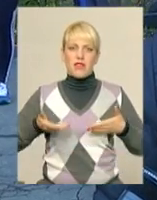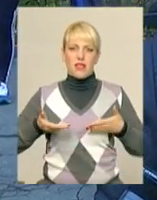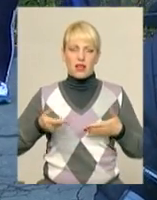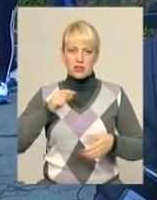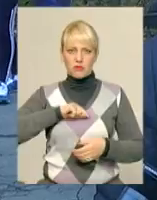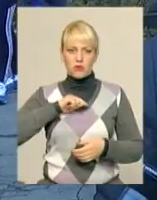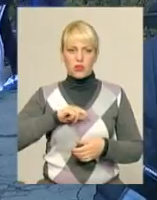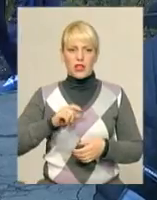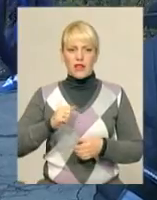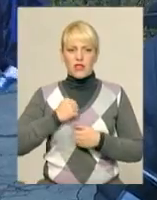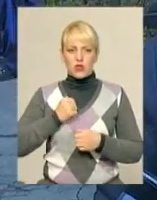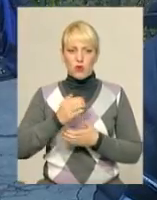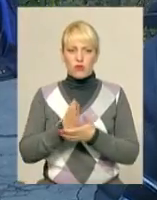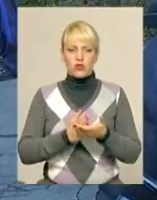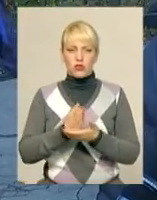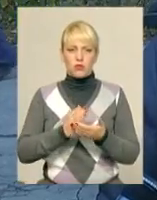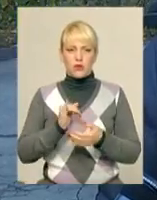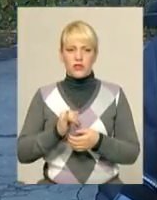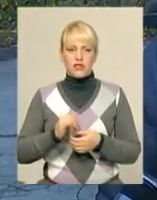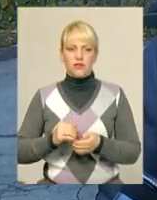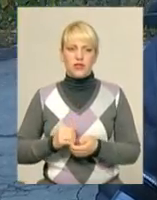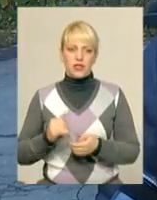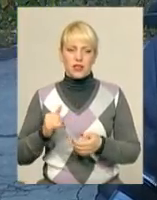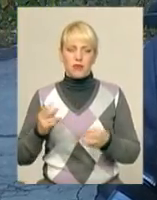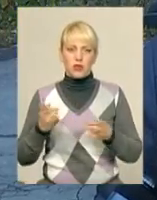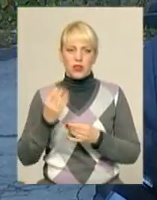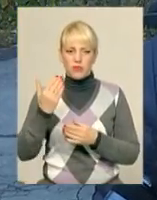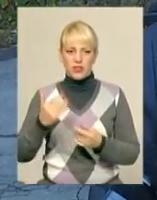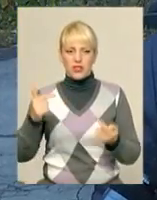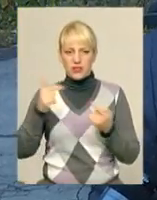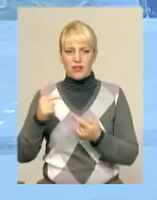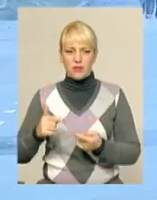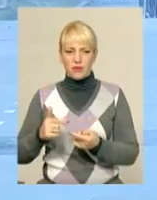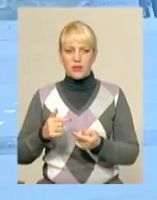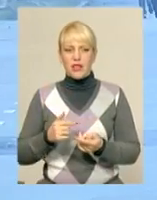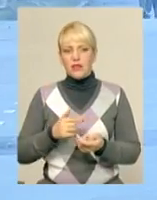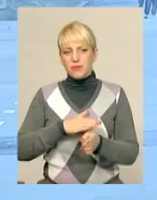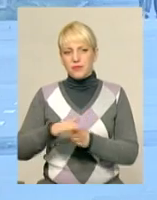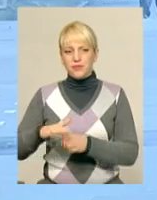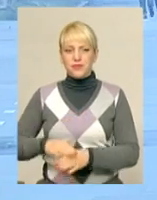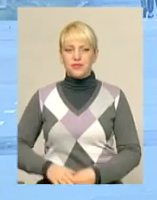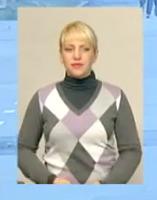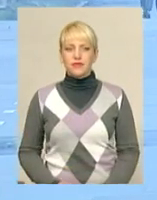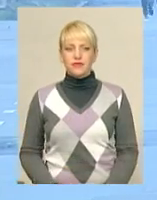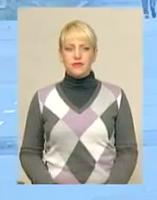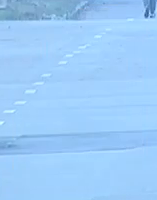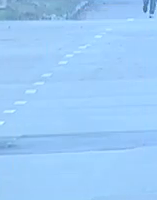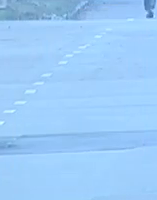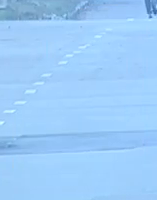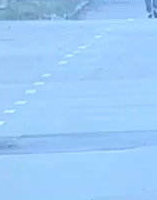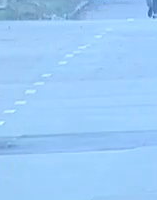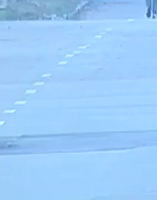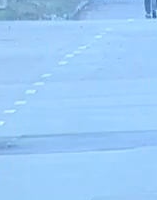наших військовослужбовців, а і потреби їхні, відповідно. Анна Михайловська, Олександр Горішевський для